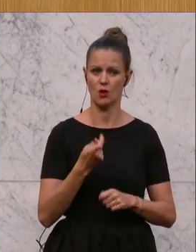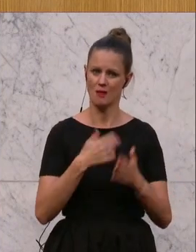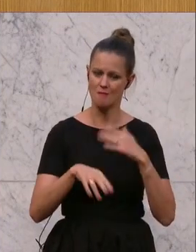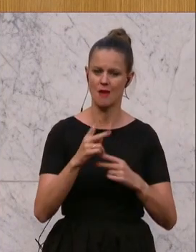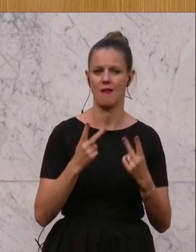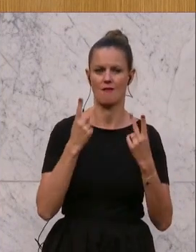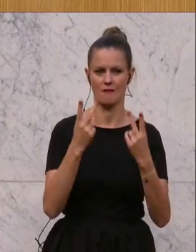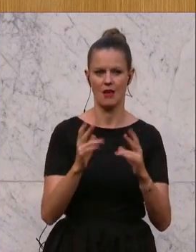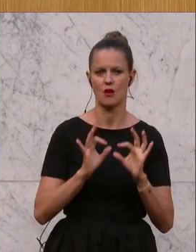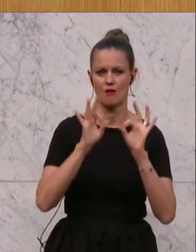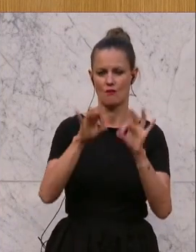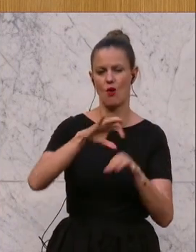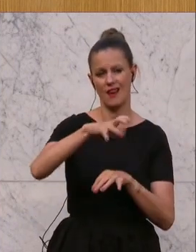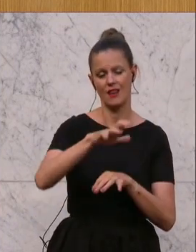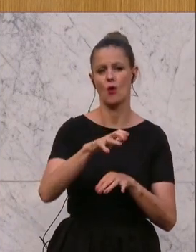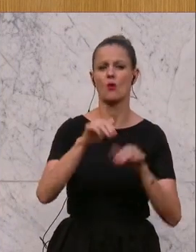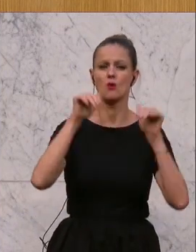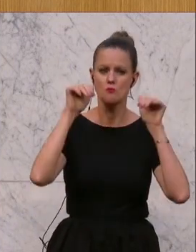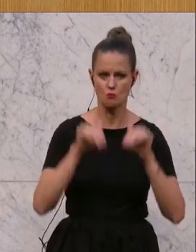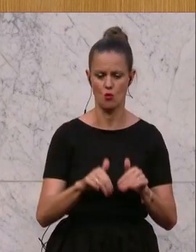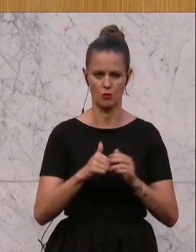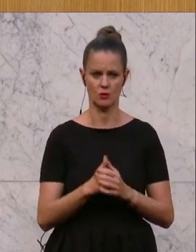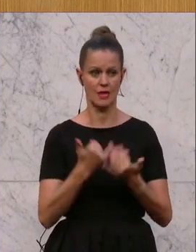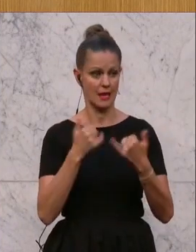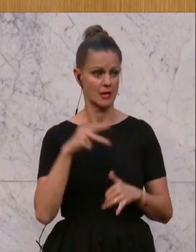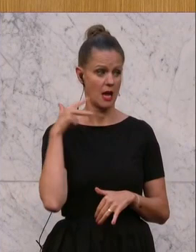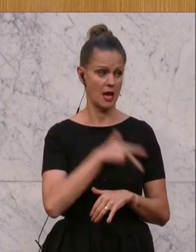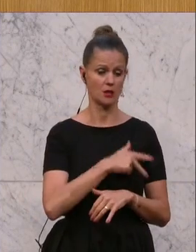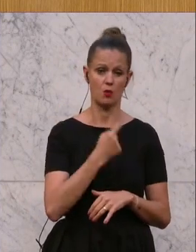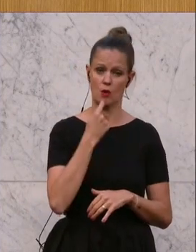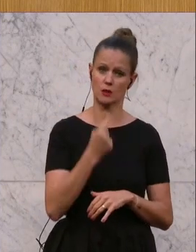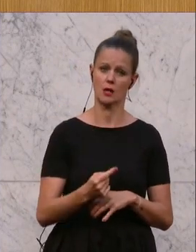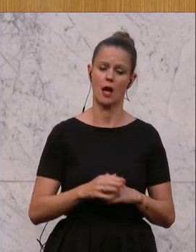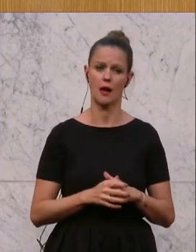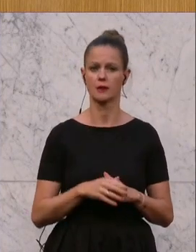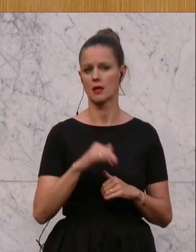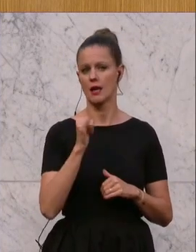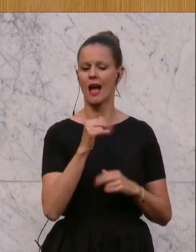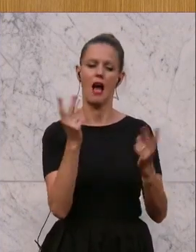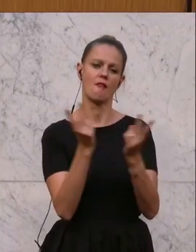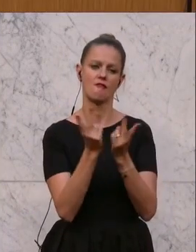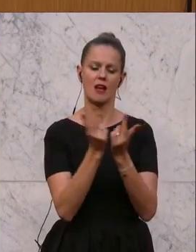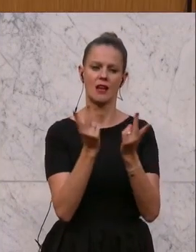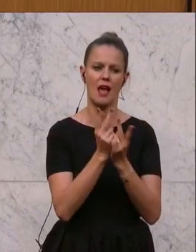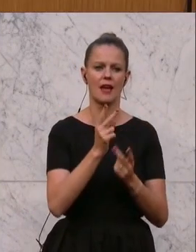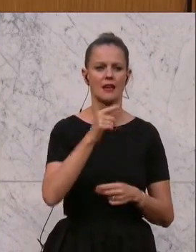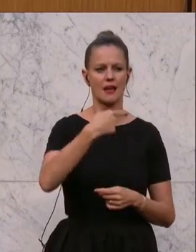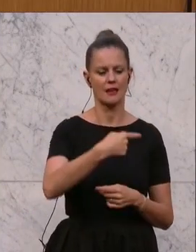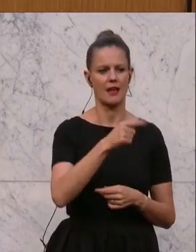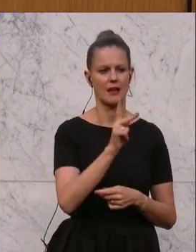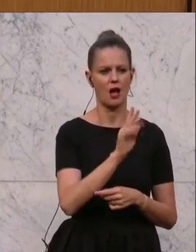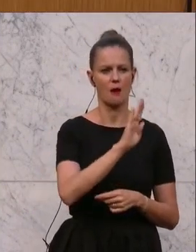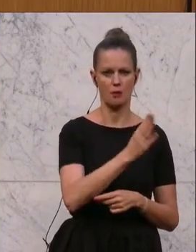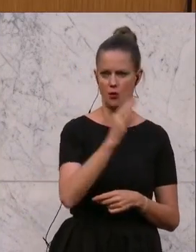Mehrwert für die Region geben muss. Und wenn jetzt die SPÖ hierher kommt und quasi einen Vergleich anstellt, GKB und ÖBB,